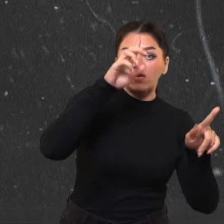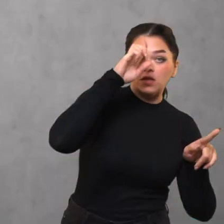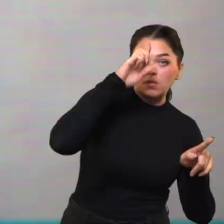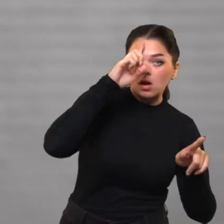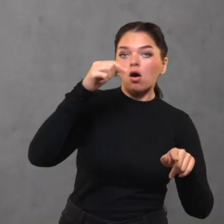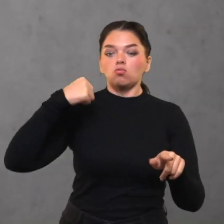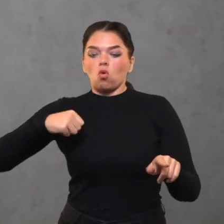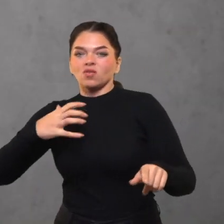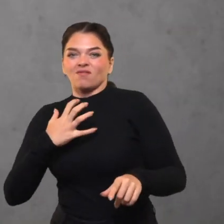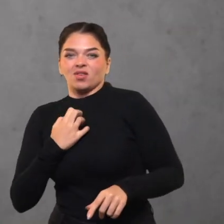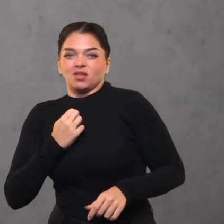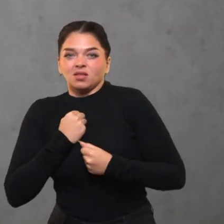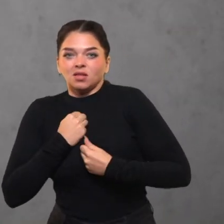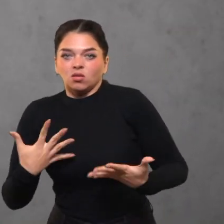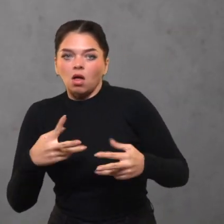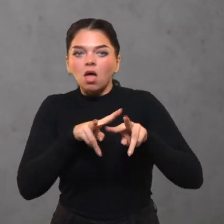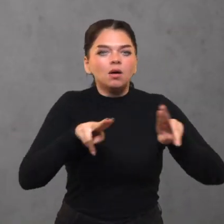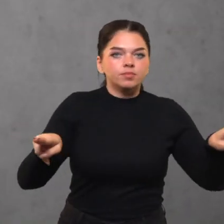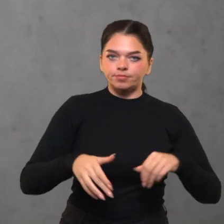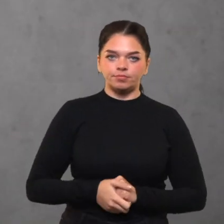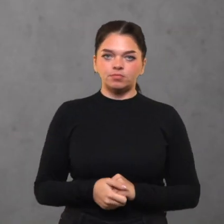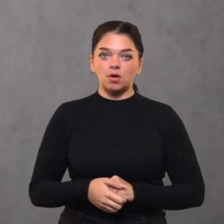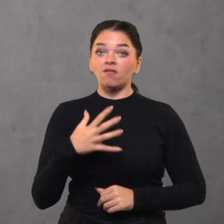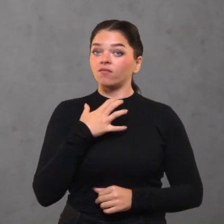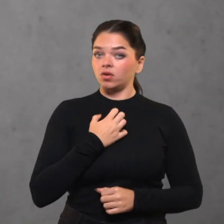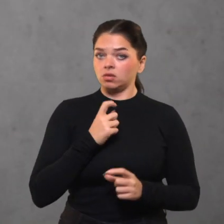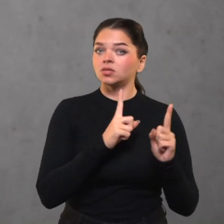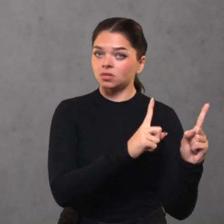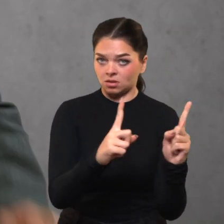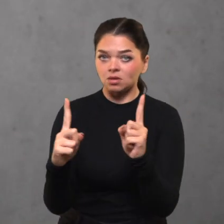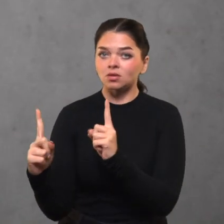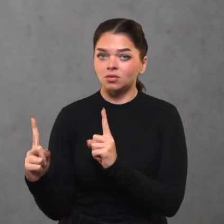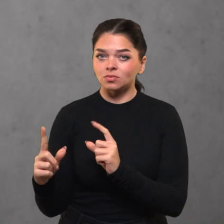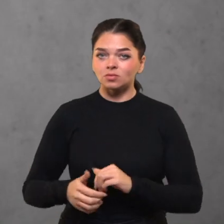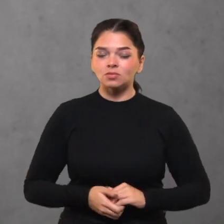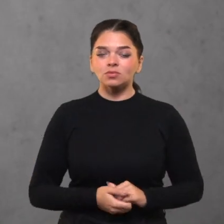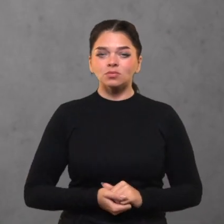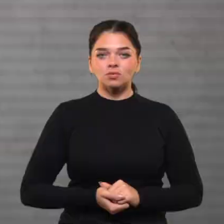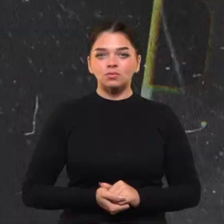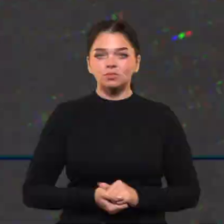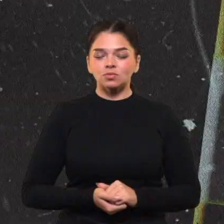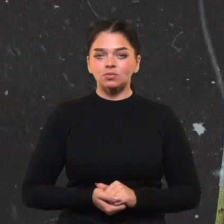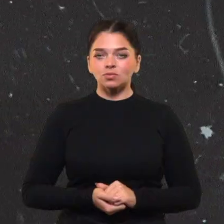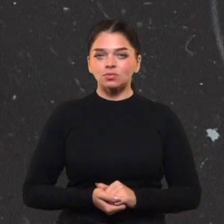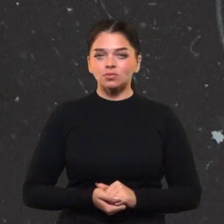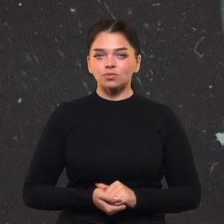Karas. Valstybėj tas pats, kas žmogui neviltis. Saugokim vilti.